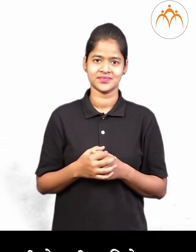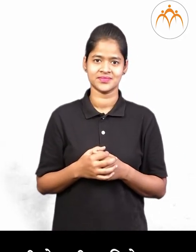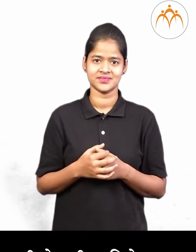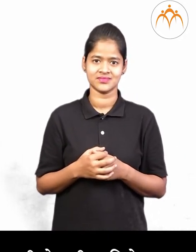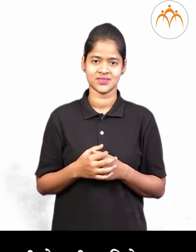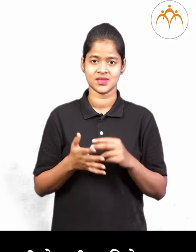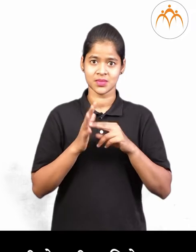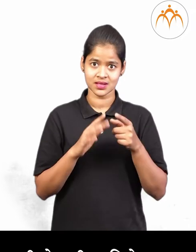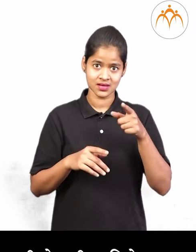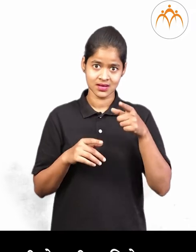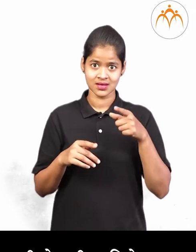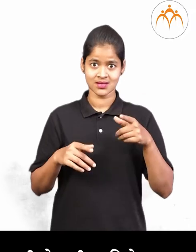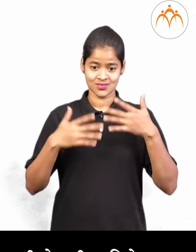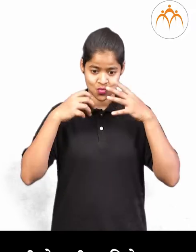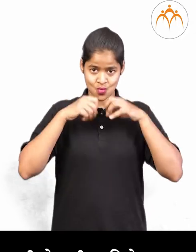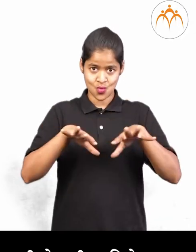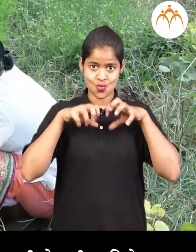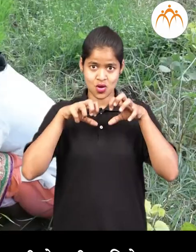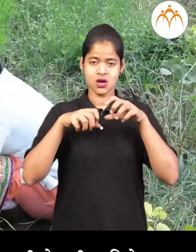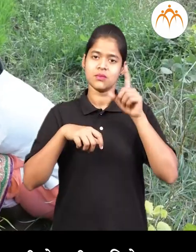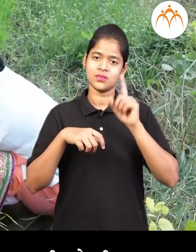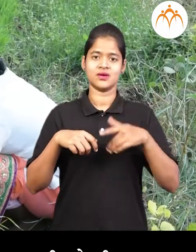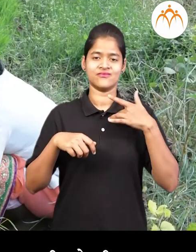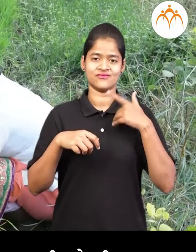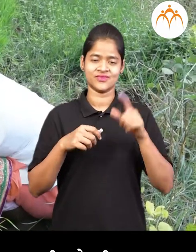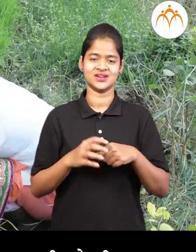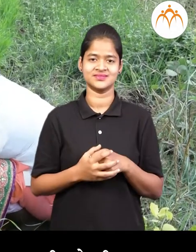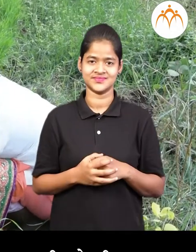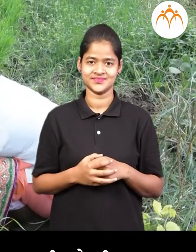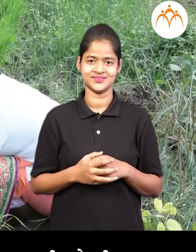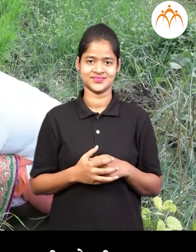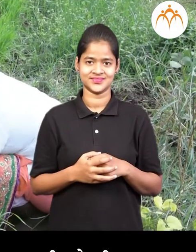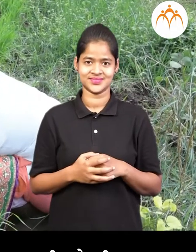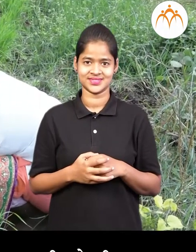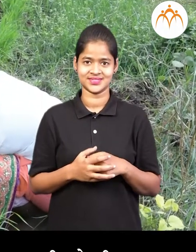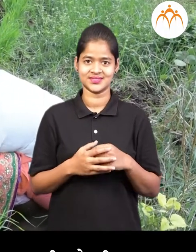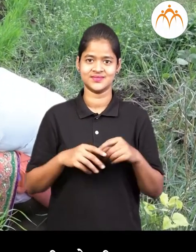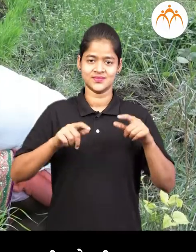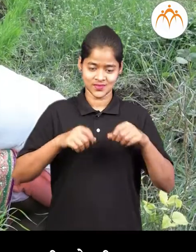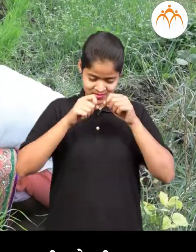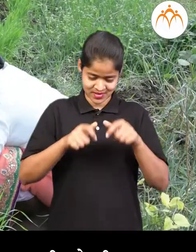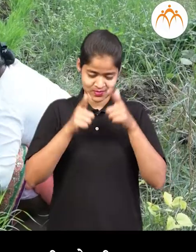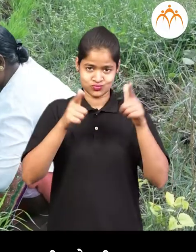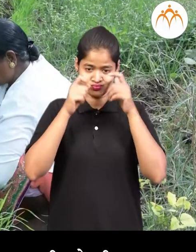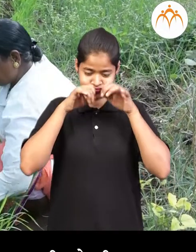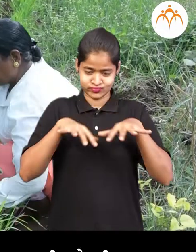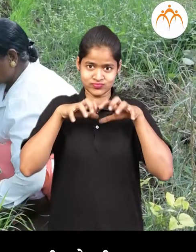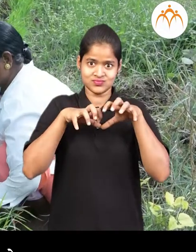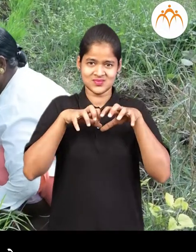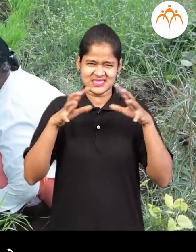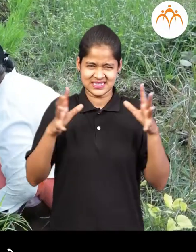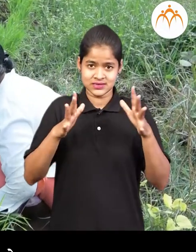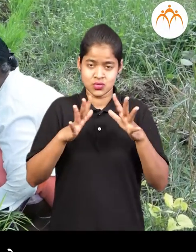राहील आशी कायजी घेतली पाईजे. वनस्पतीन चा मुला खालची जमीन भुजबुशित केली